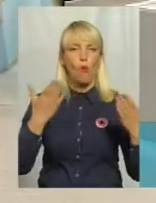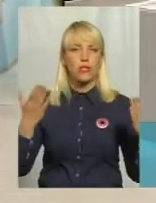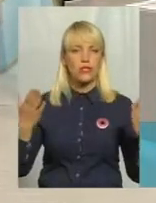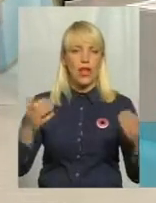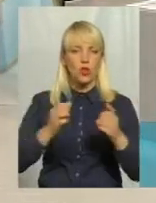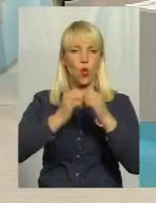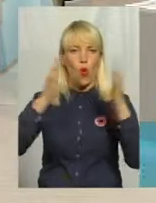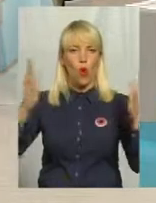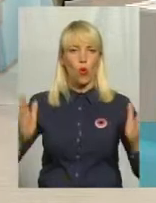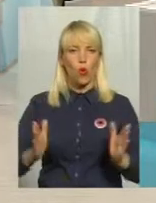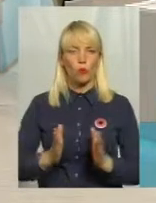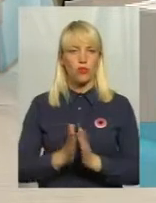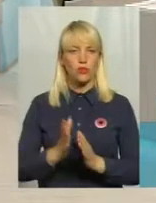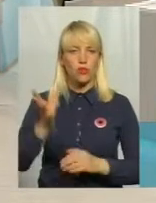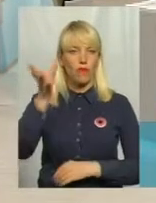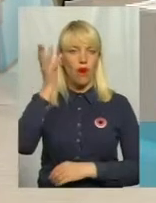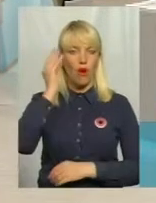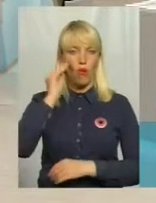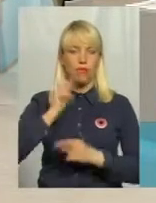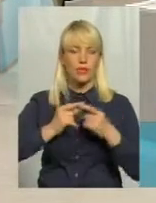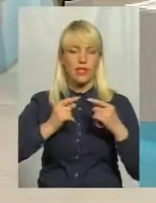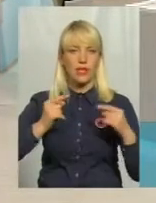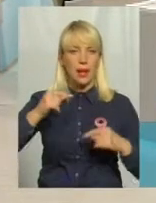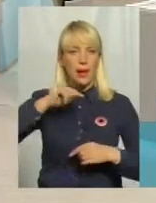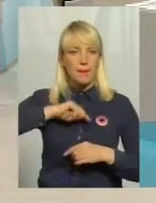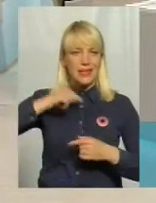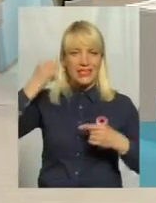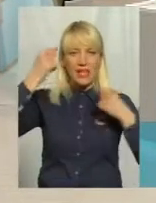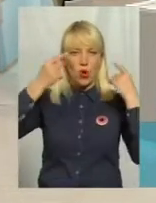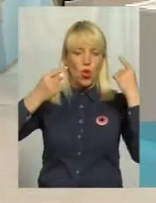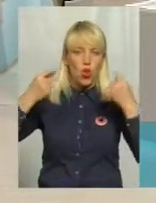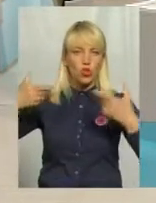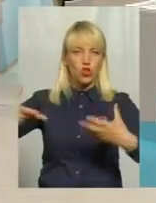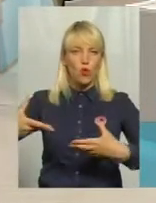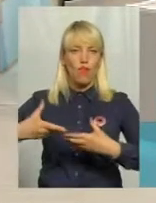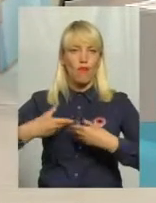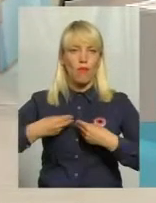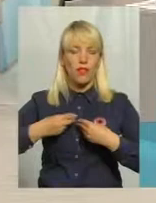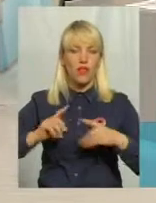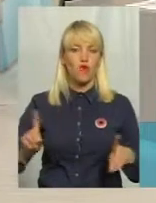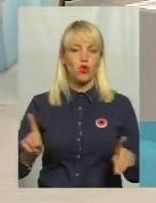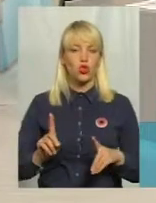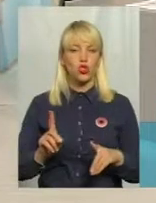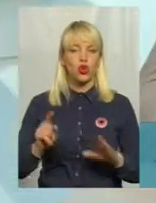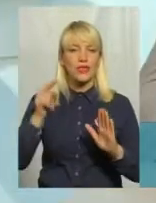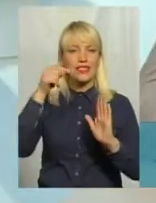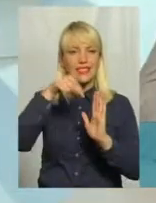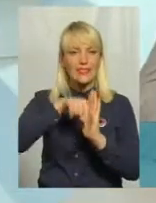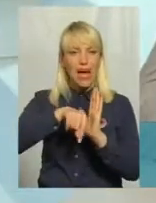комплексу враховуються елементи психологічного впливу, що саме хоче,